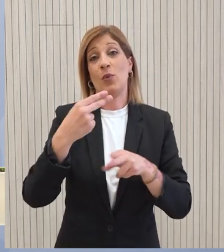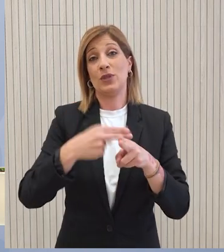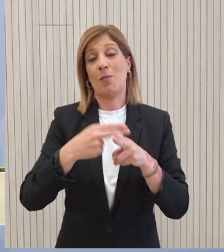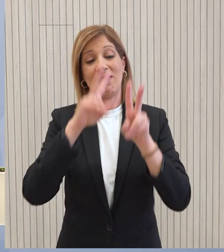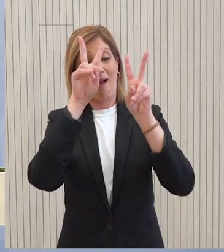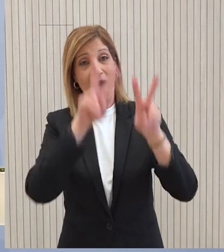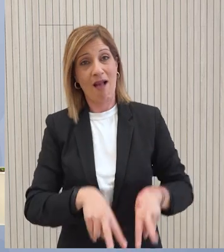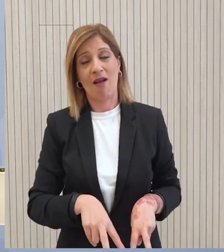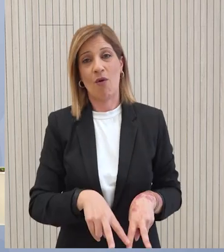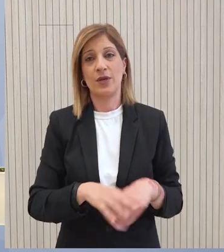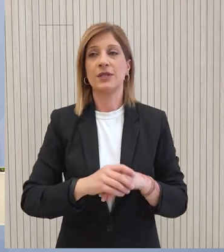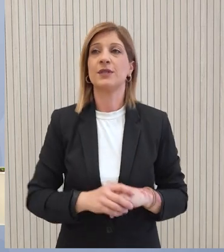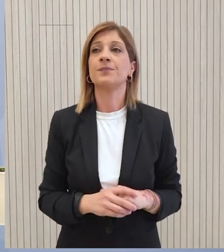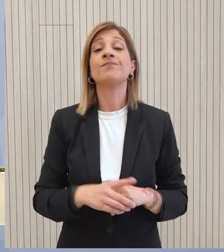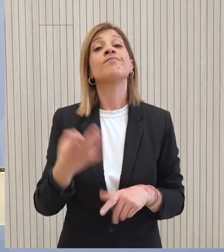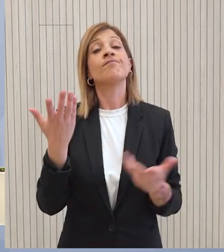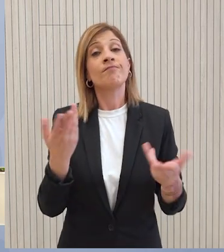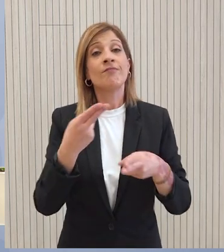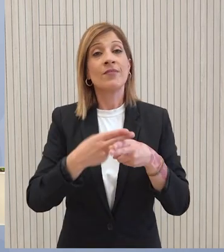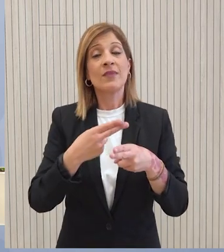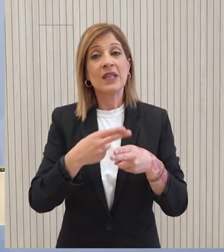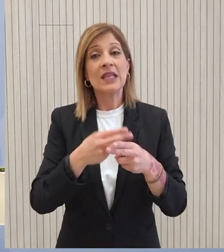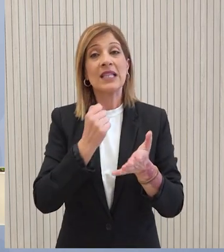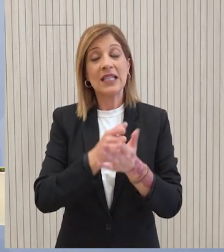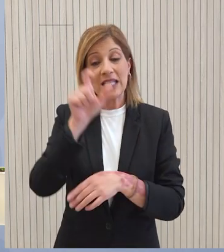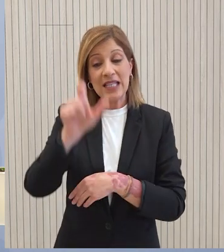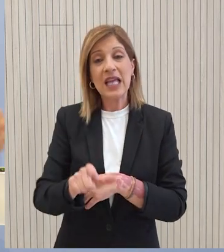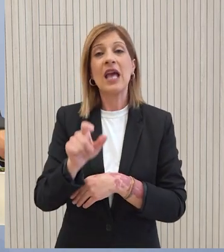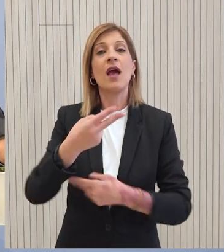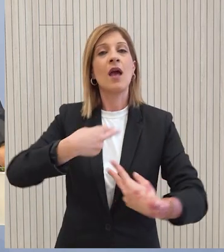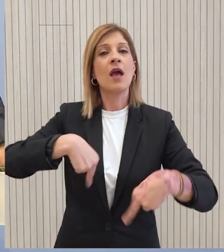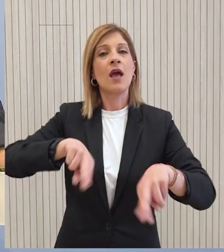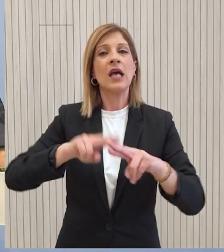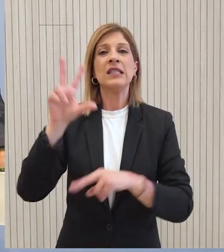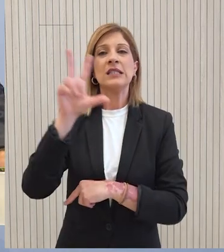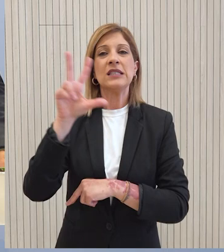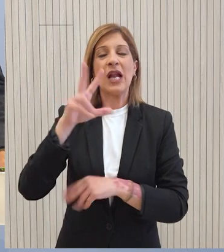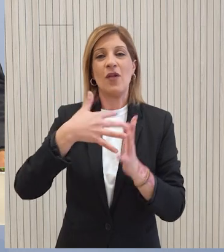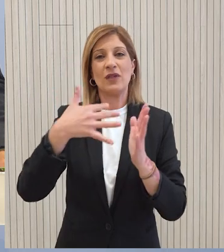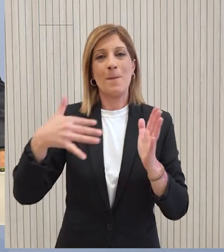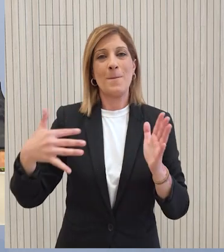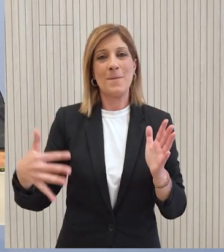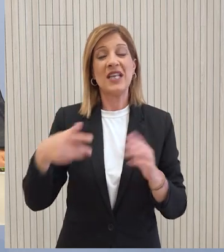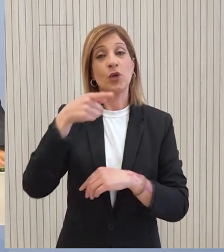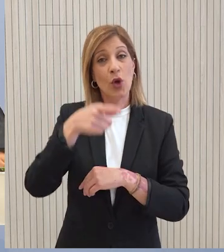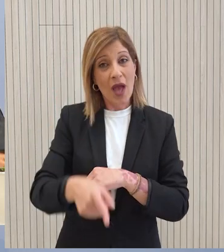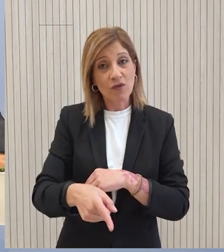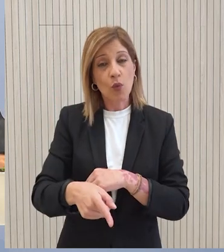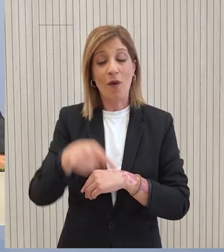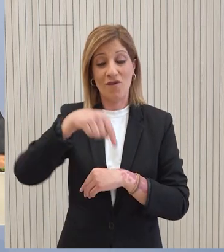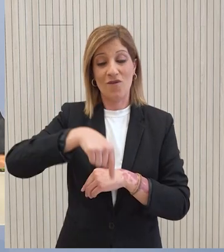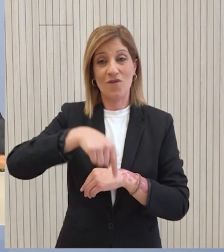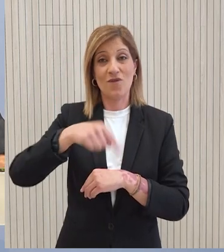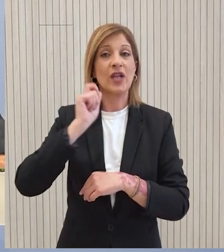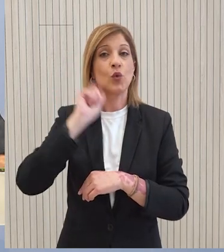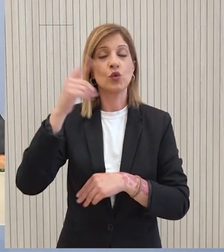στρατηγικό της χαρακτήρα. Είναι άλλωστε σχετική και ενέργεια της Κοινοβουλευτικής Συνέλευσης για τη Μεσόγειο, η οποία στο πλαίσιο των φετινών